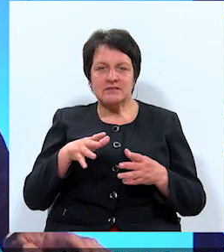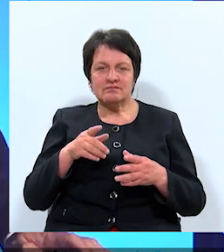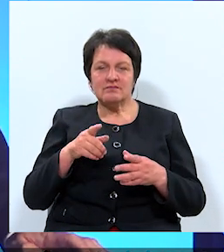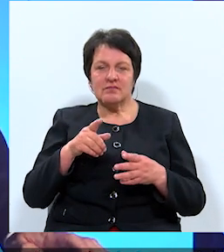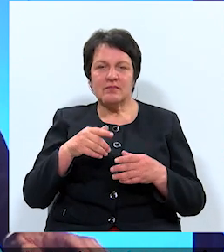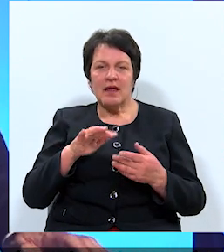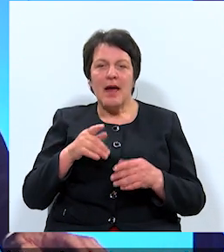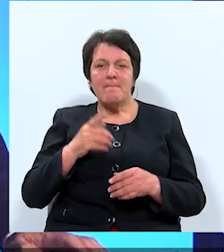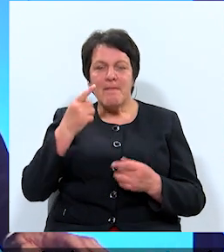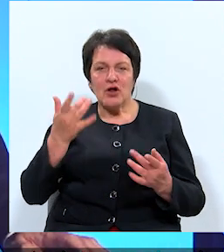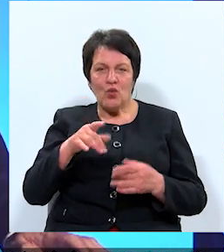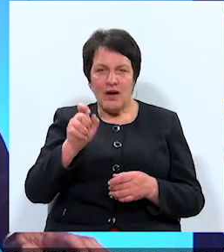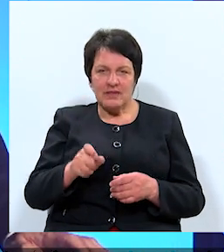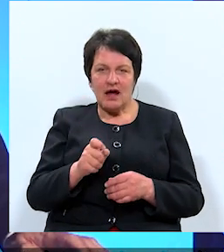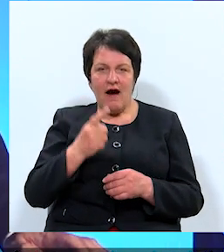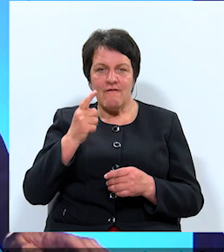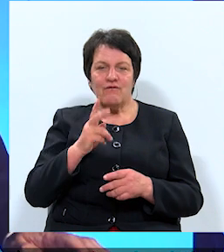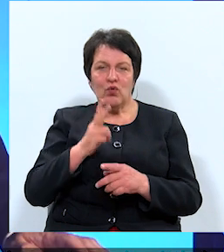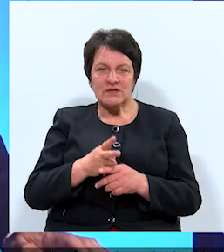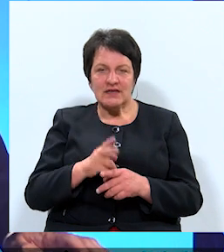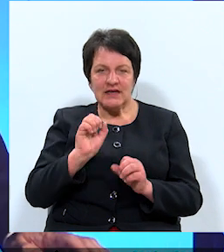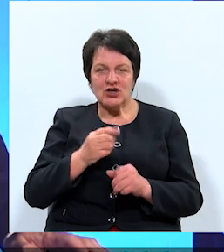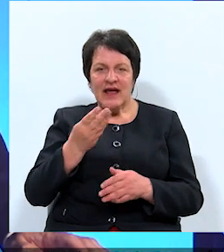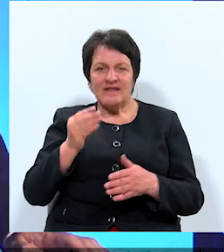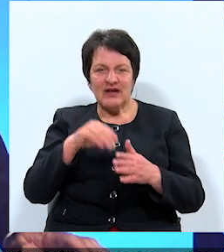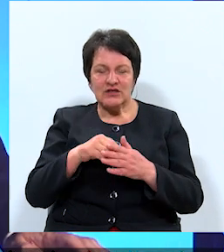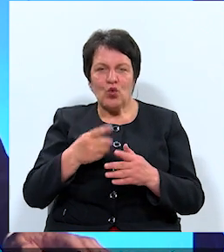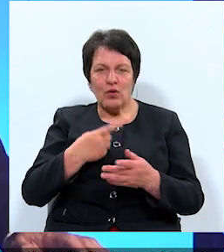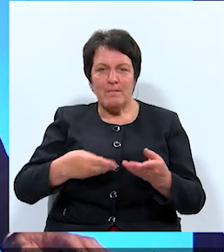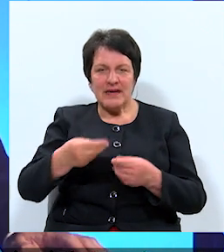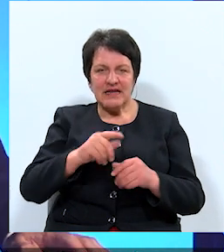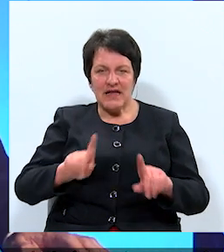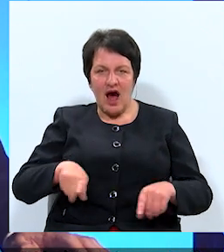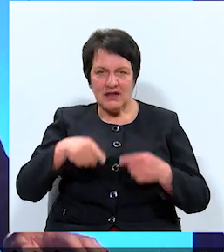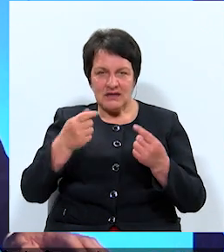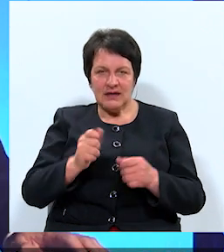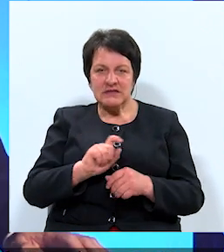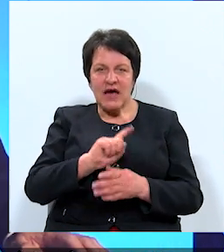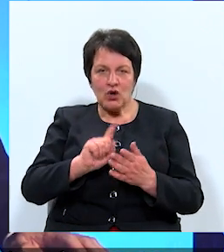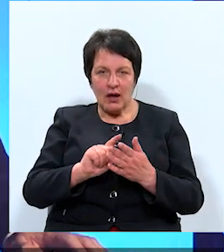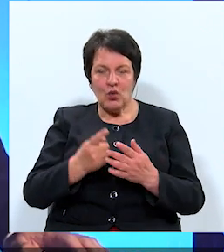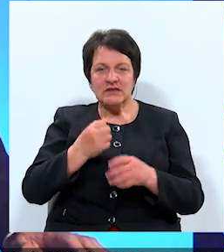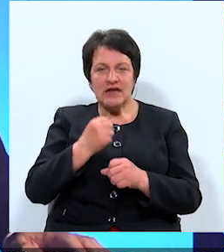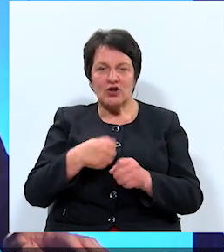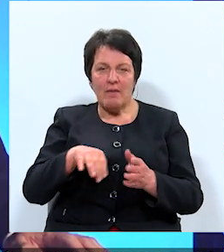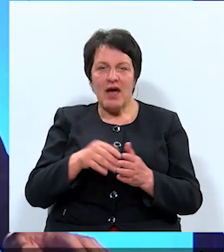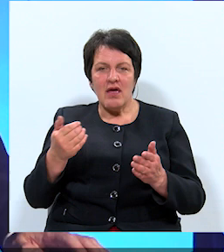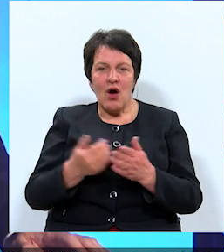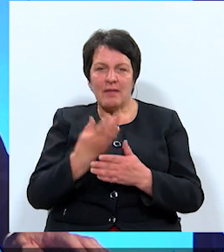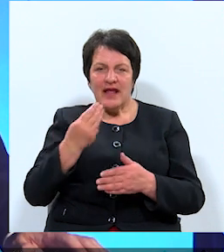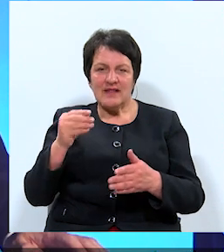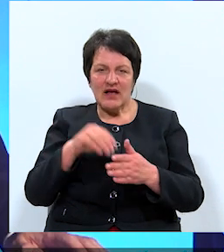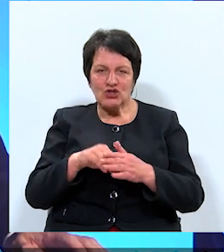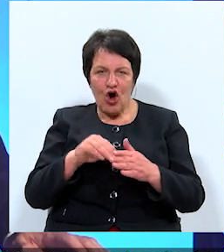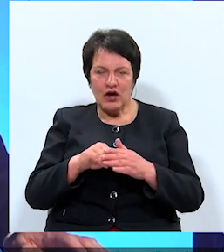funkcijas, tieši investīcija un biznesa attīstības jautājumus. Un strādāju pie jauniem investoriem un